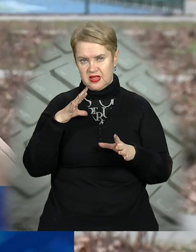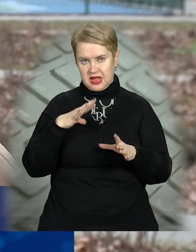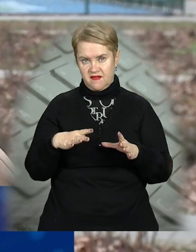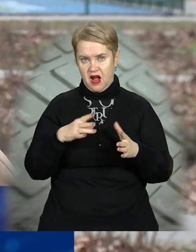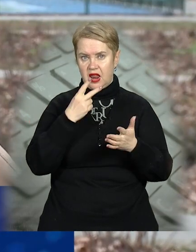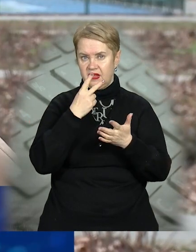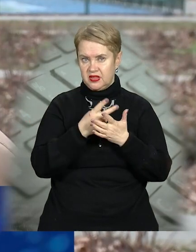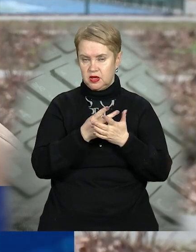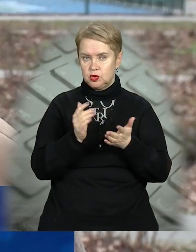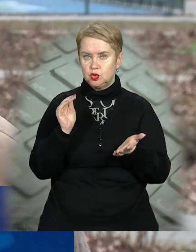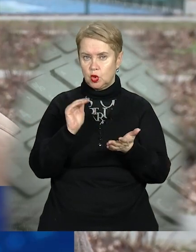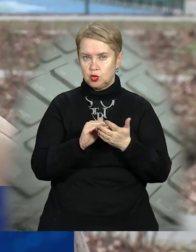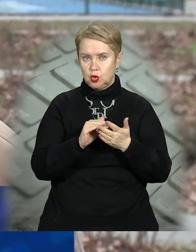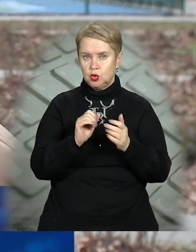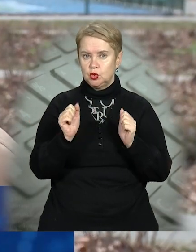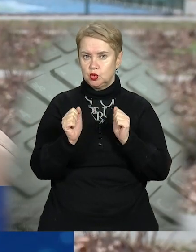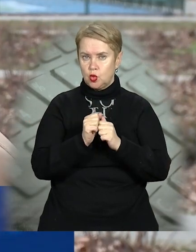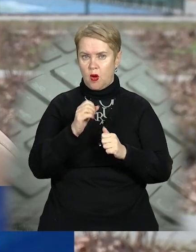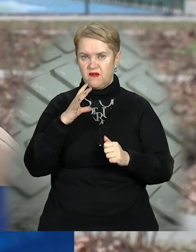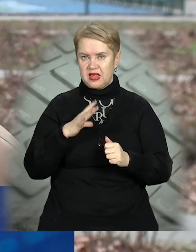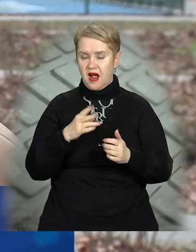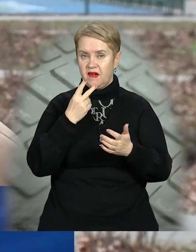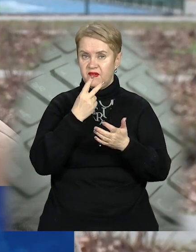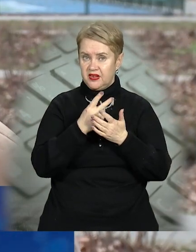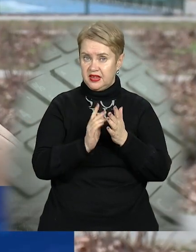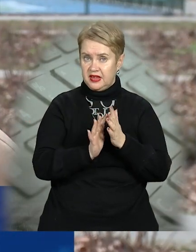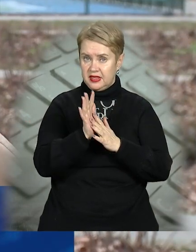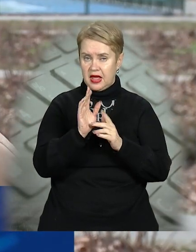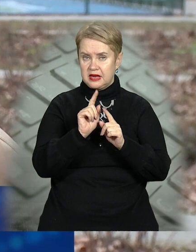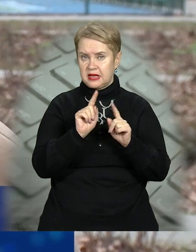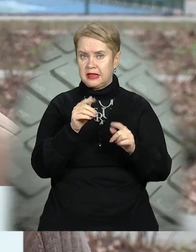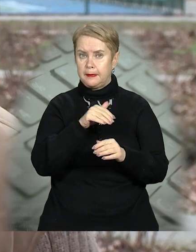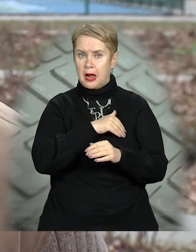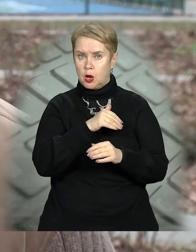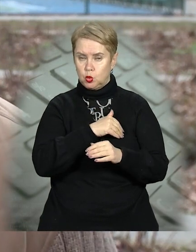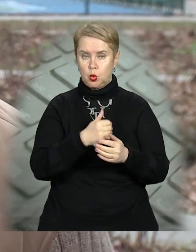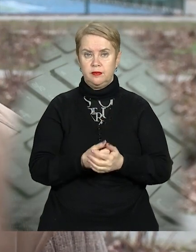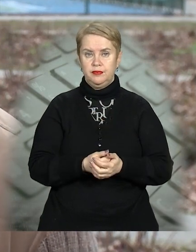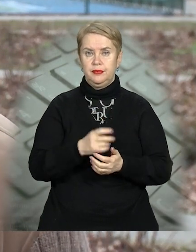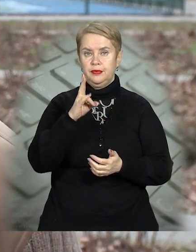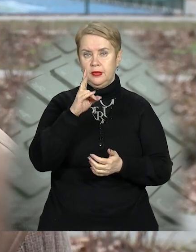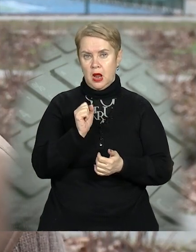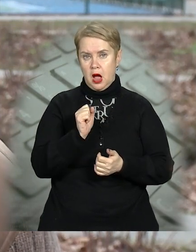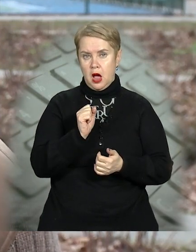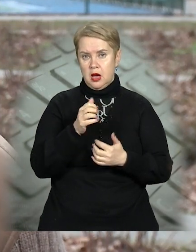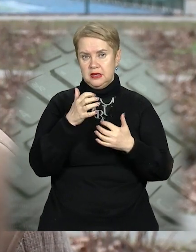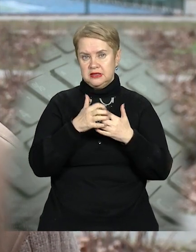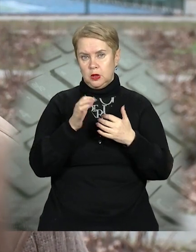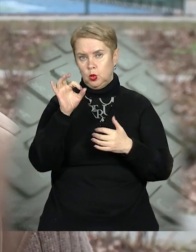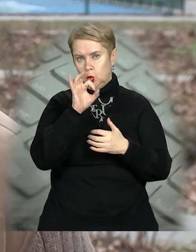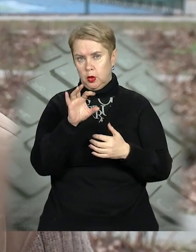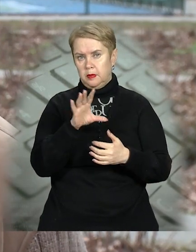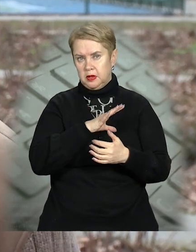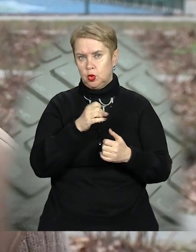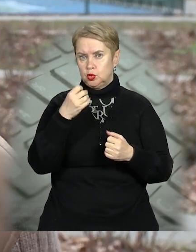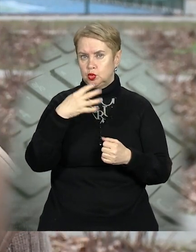види, які стосуються суховитривалих видів. Тому що екстремальна температура середину літа буває